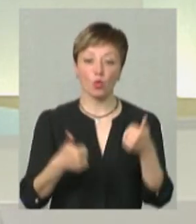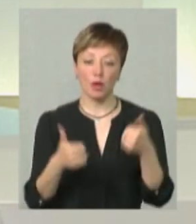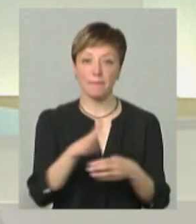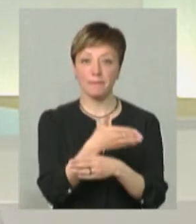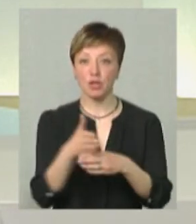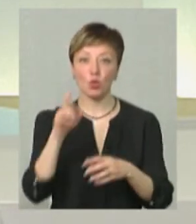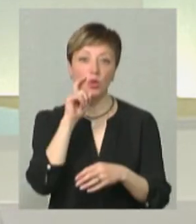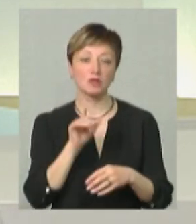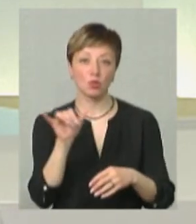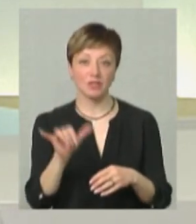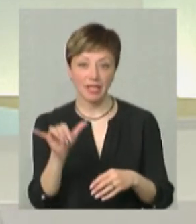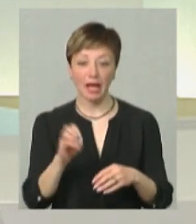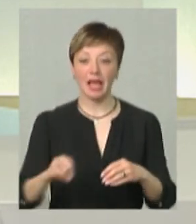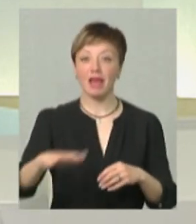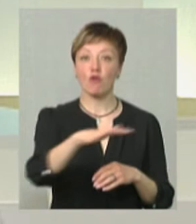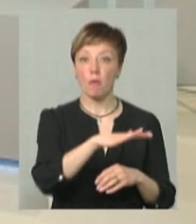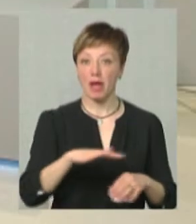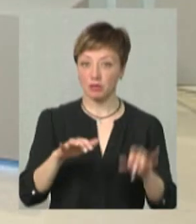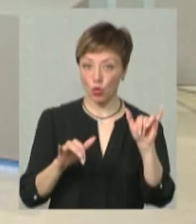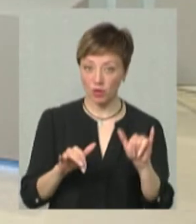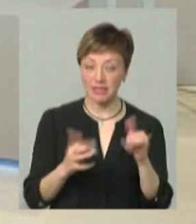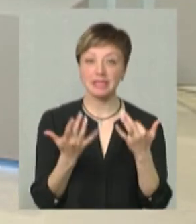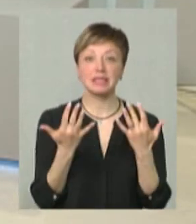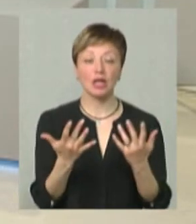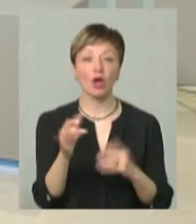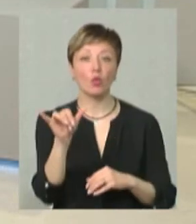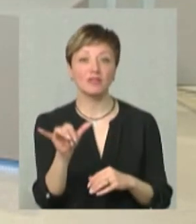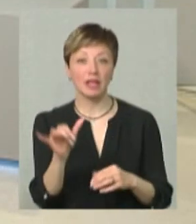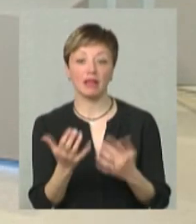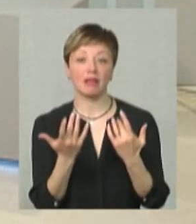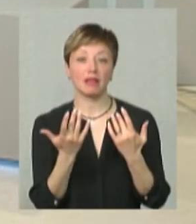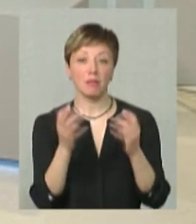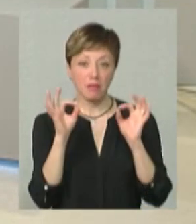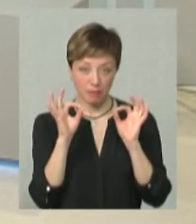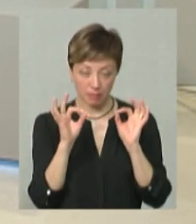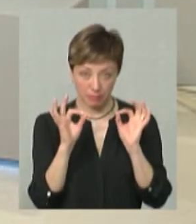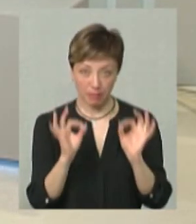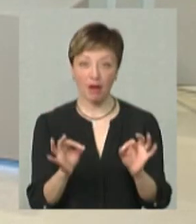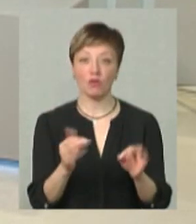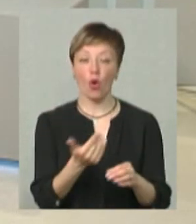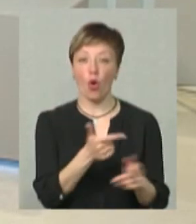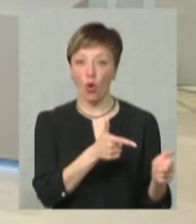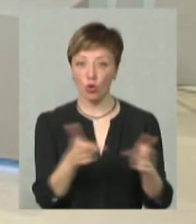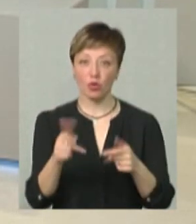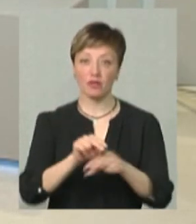українськими вузами і європейськими вузами. І скільки вузів, направду, готові вчити студентів